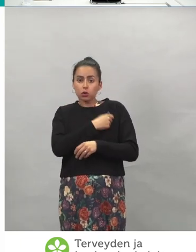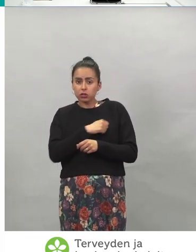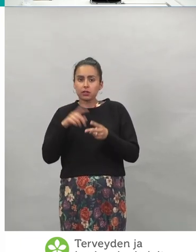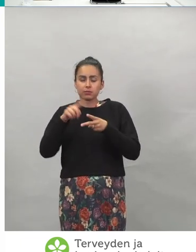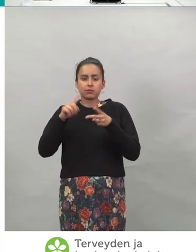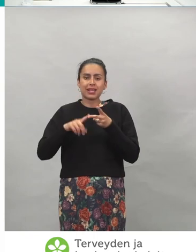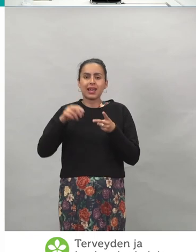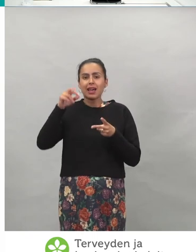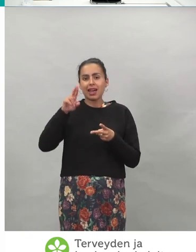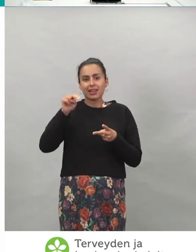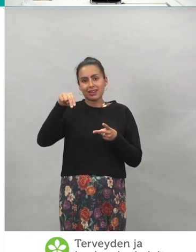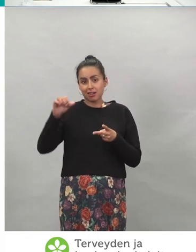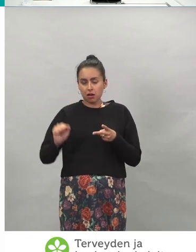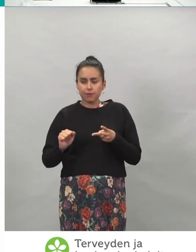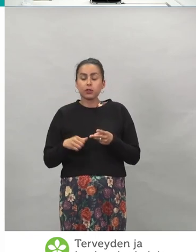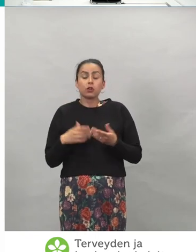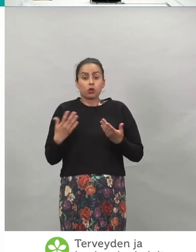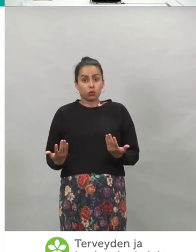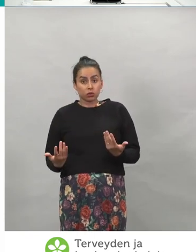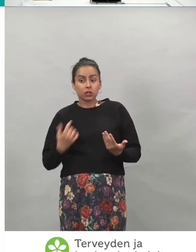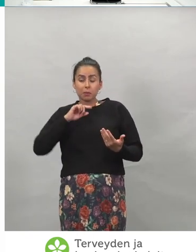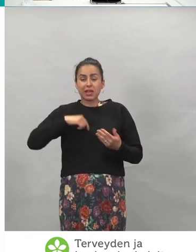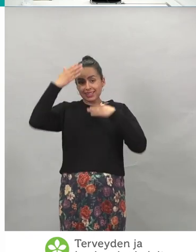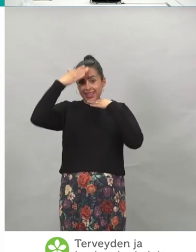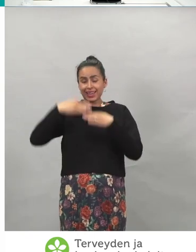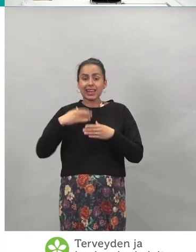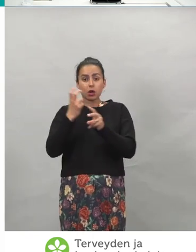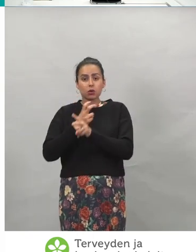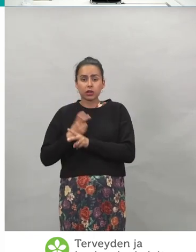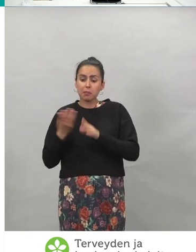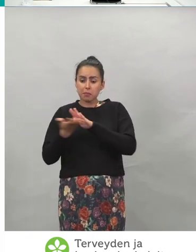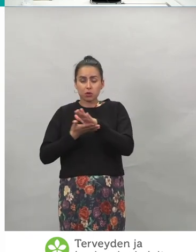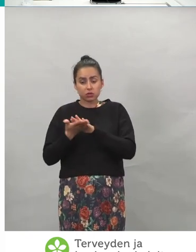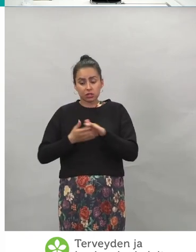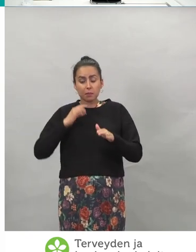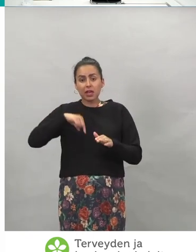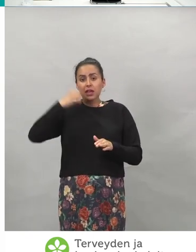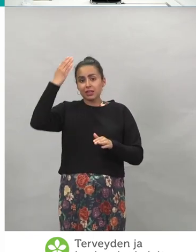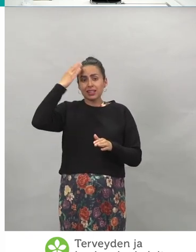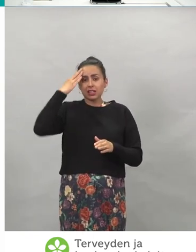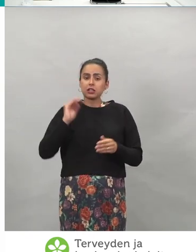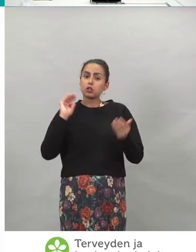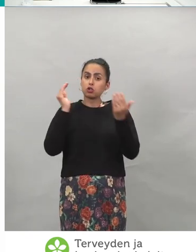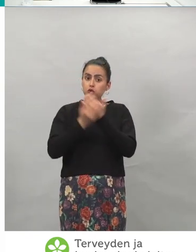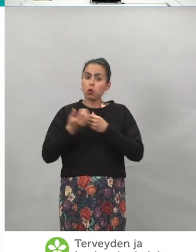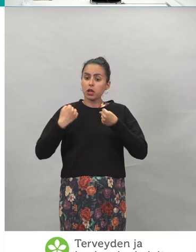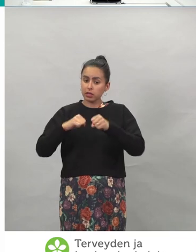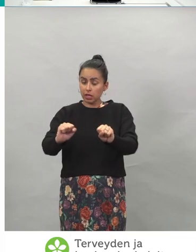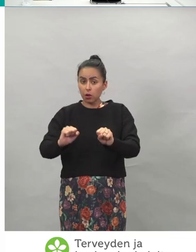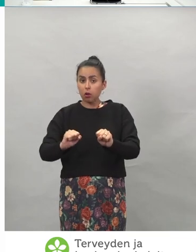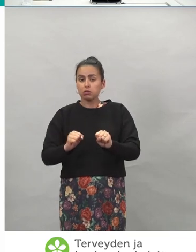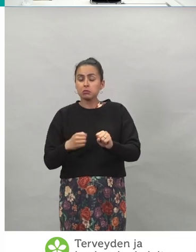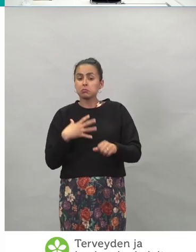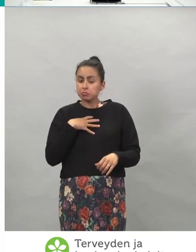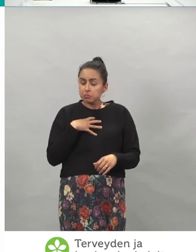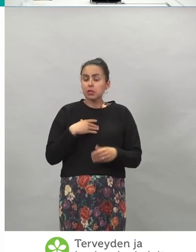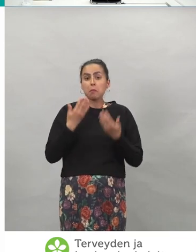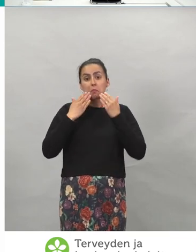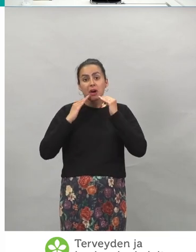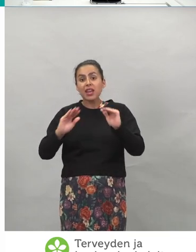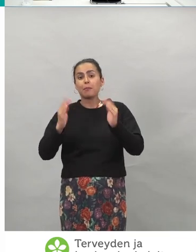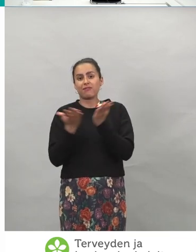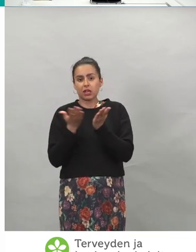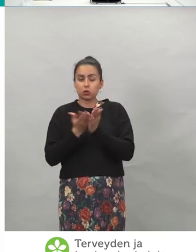Nyt eläinkokeiden perusteella me tiedetään, että suojatehon odotetaan olevan jopa parempi kuin kahdella samanlaisella